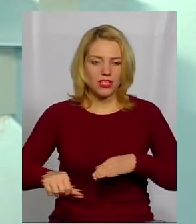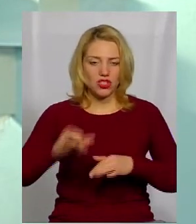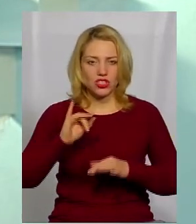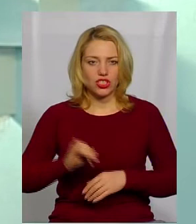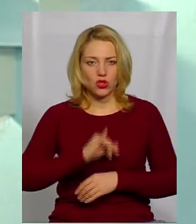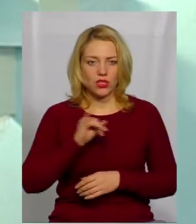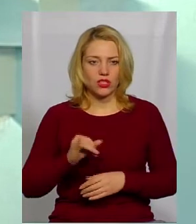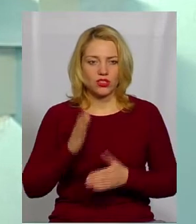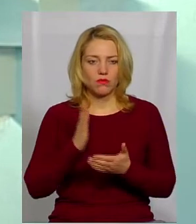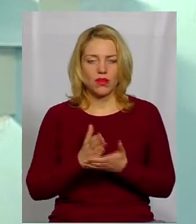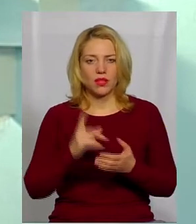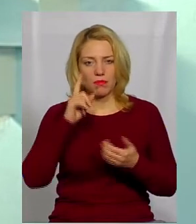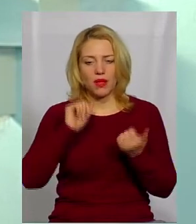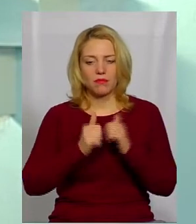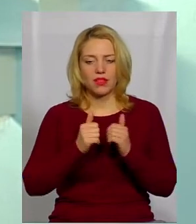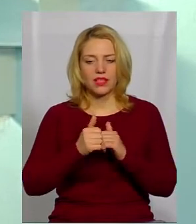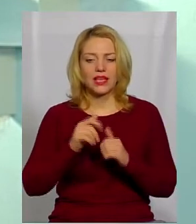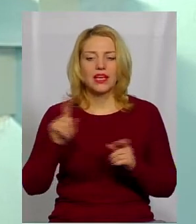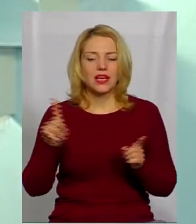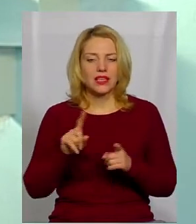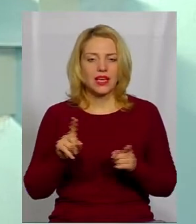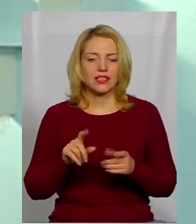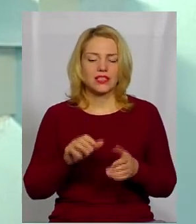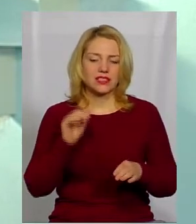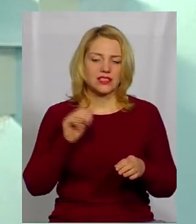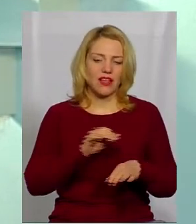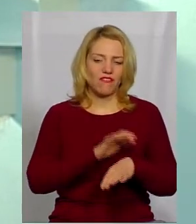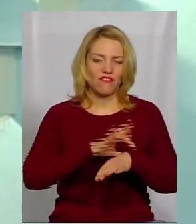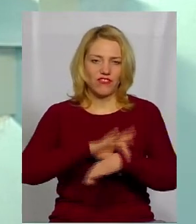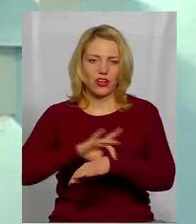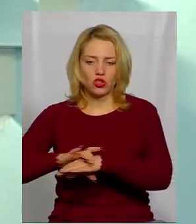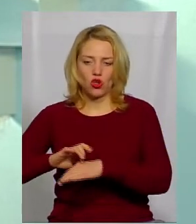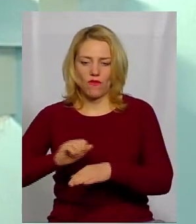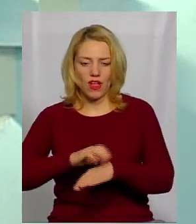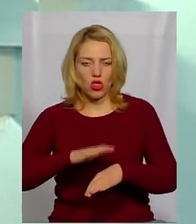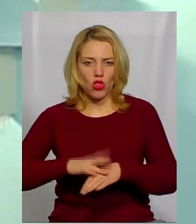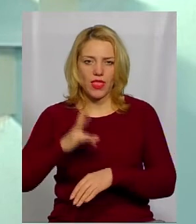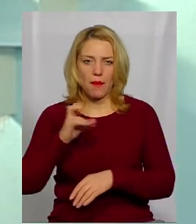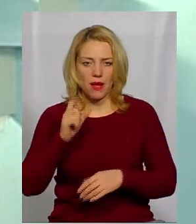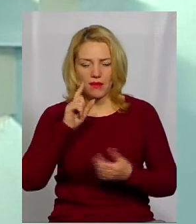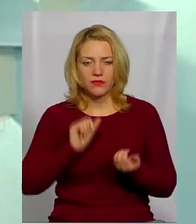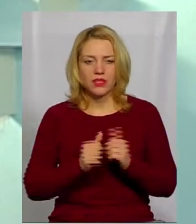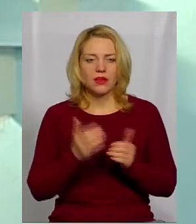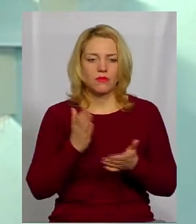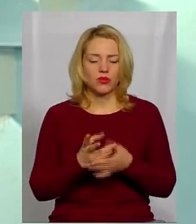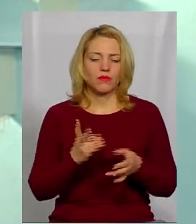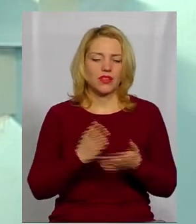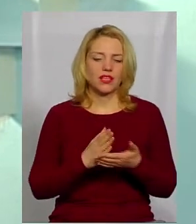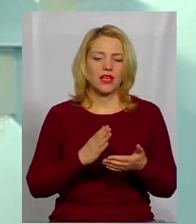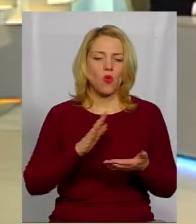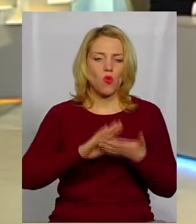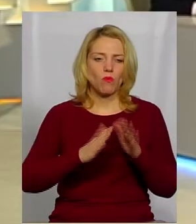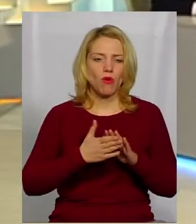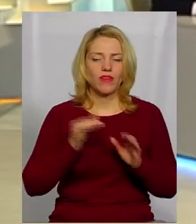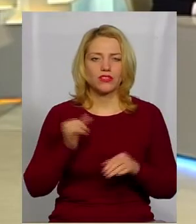ми будемо мати пам'ятки, які зафіксовано на плані, ми будемо мати умови забудови історичної частини. Щоб